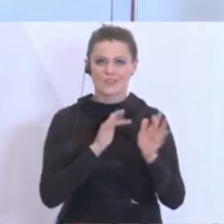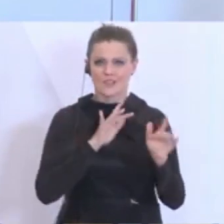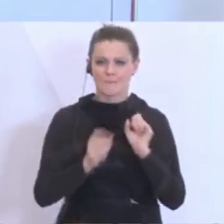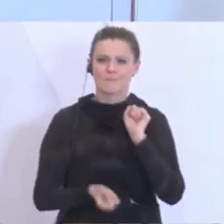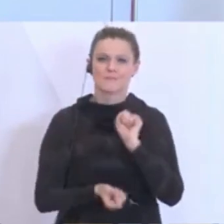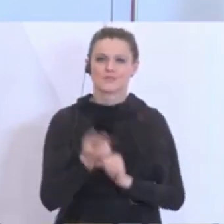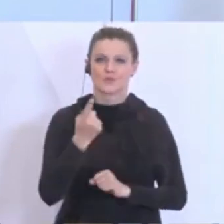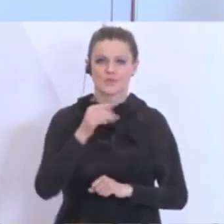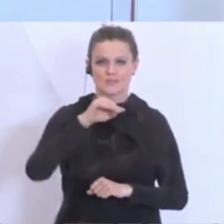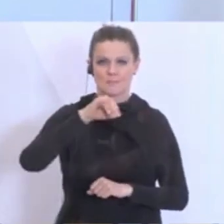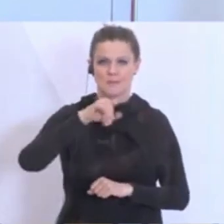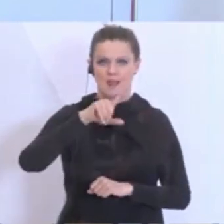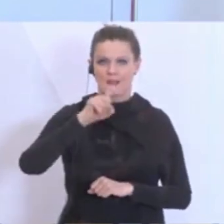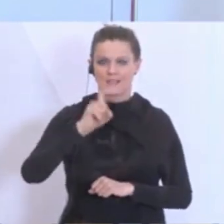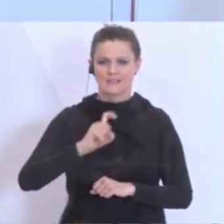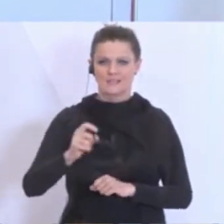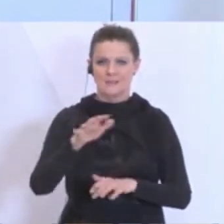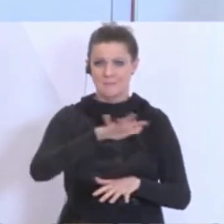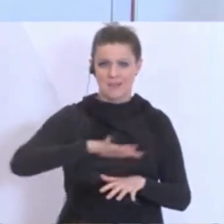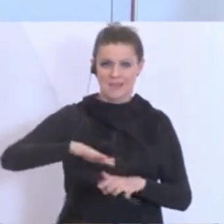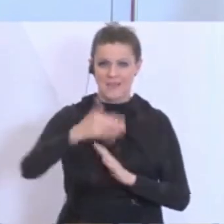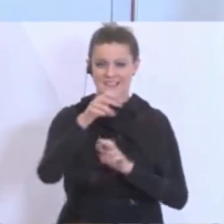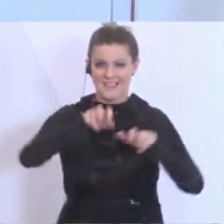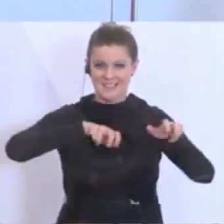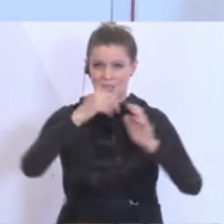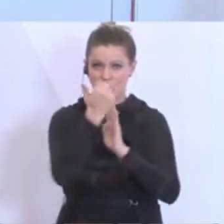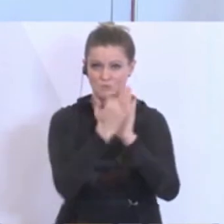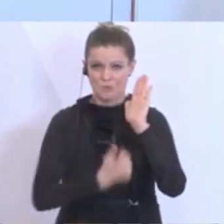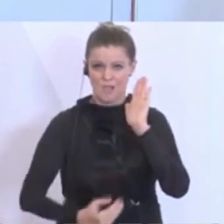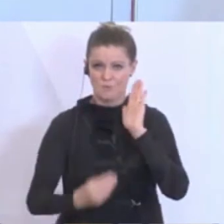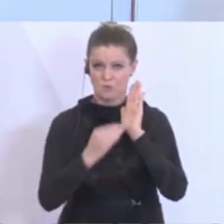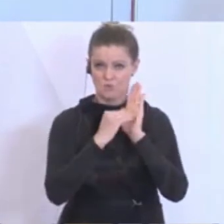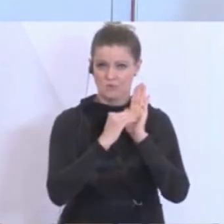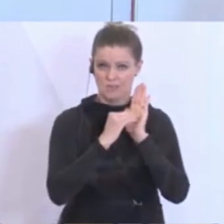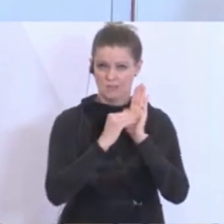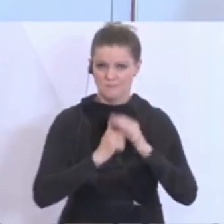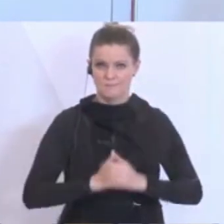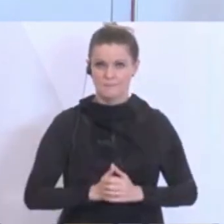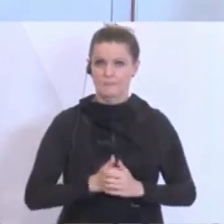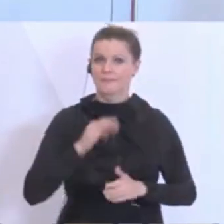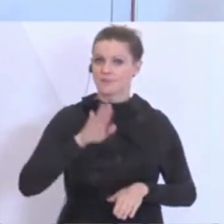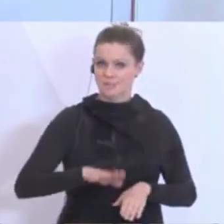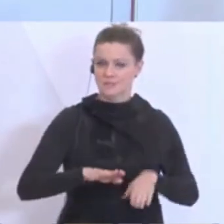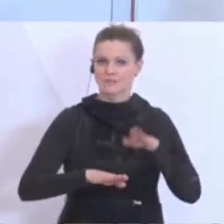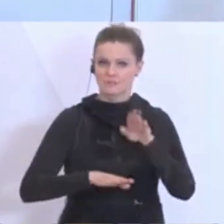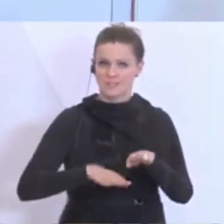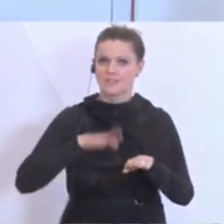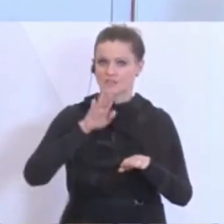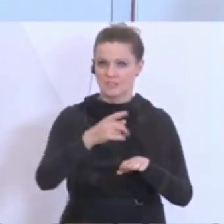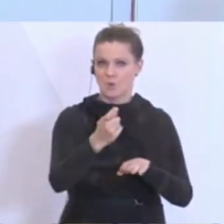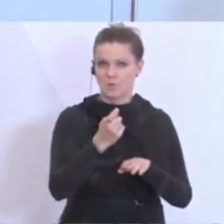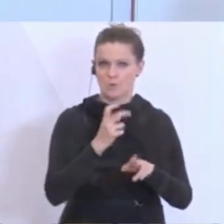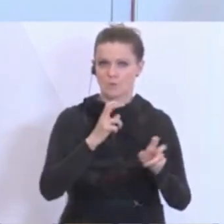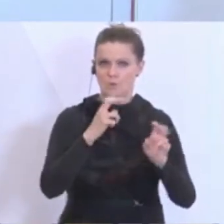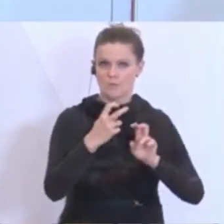Milizbereich. Das ist im Regierungsprogramm auch so vorgesehen, dass wir das eins nach dem anderen auch umsetzen.